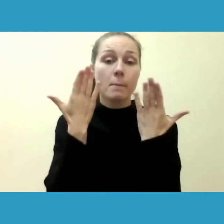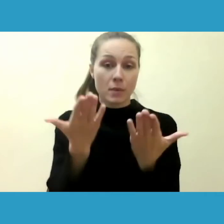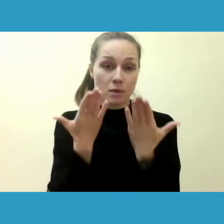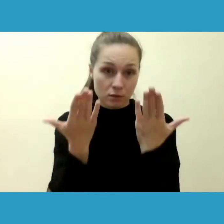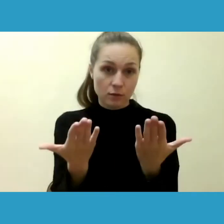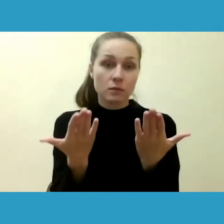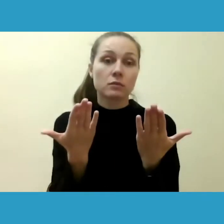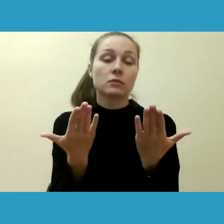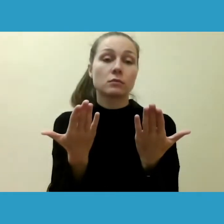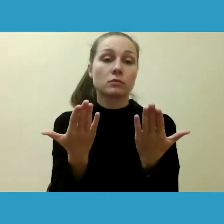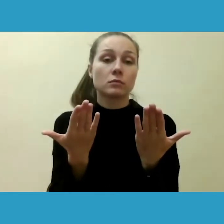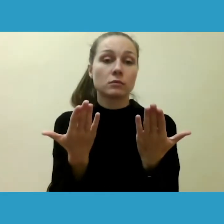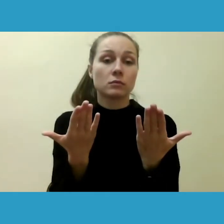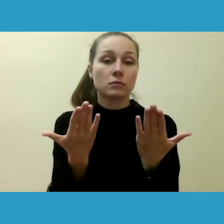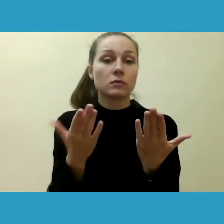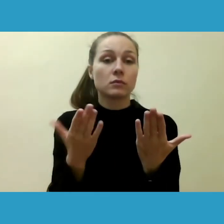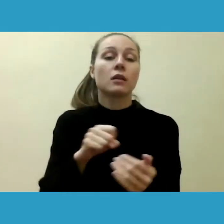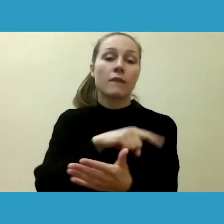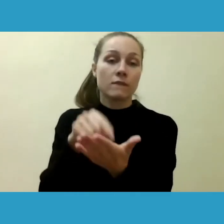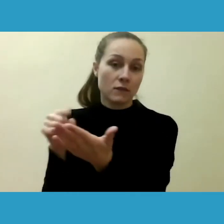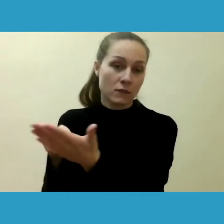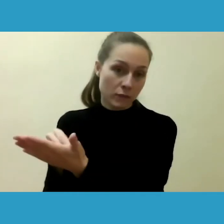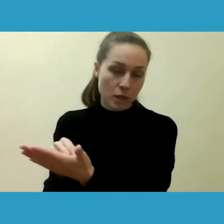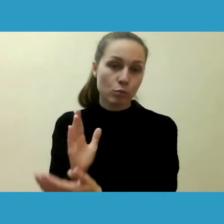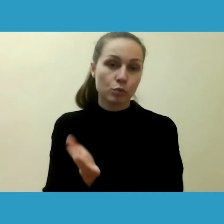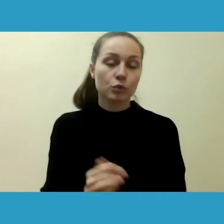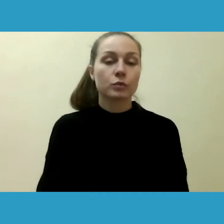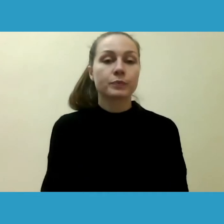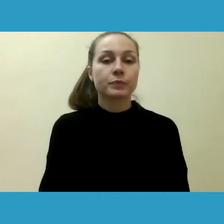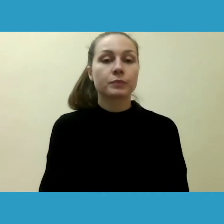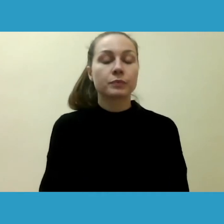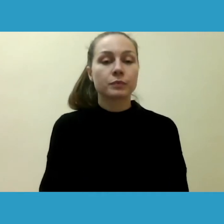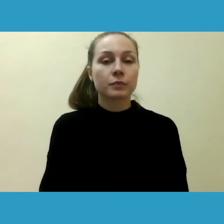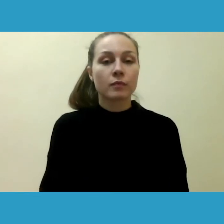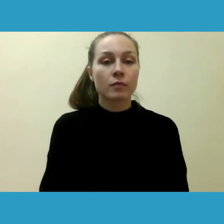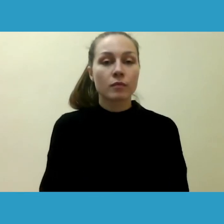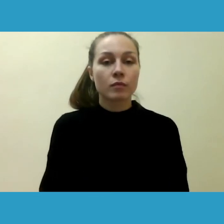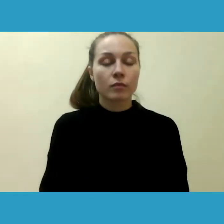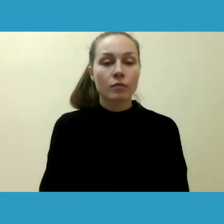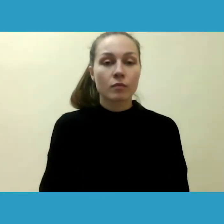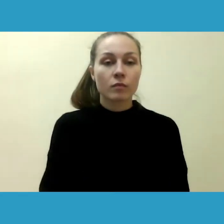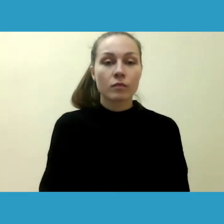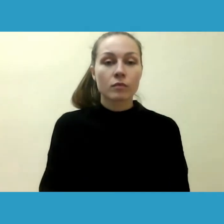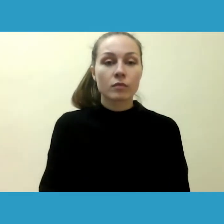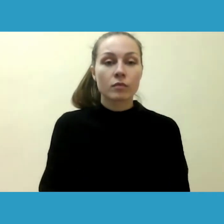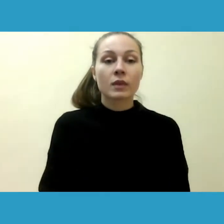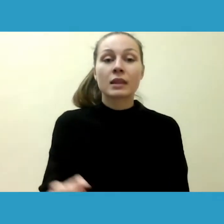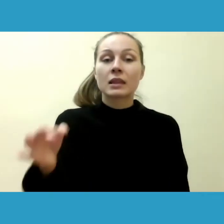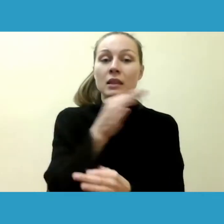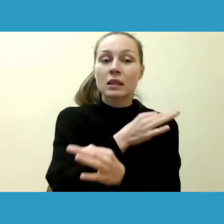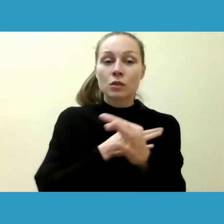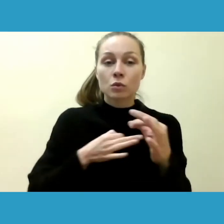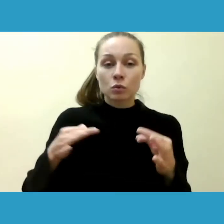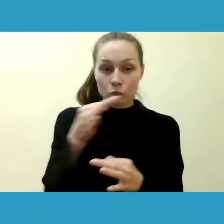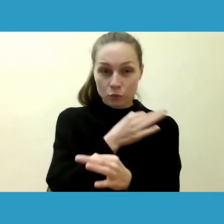arba klausimus užduosiu dalyviams. Na ir paskutinis dalykas, kad visų diskusijų